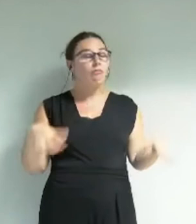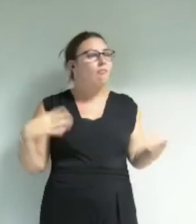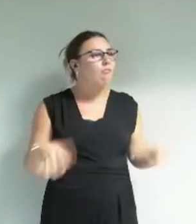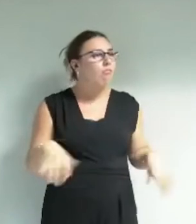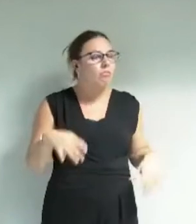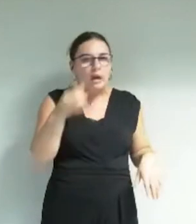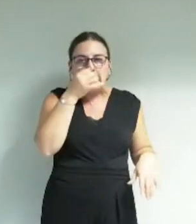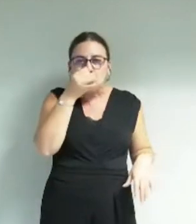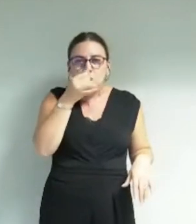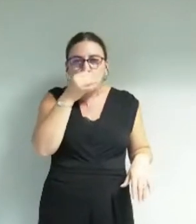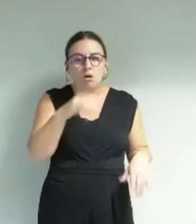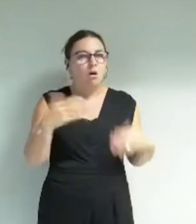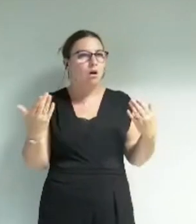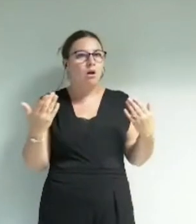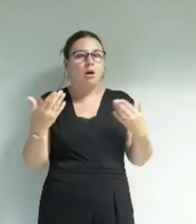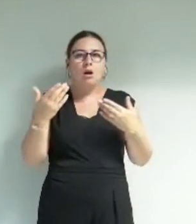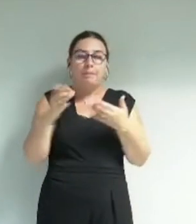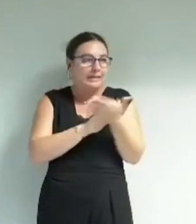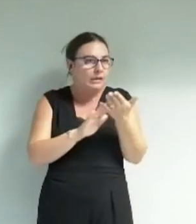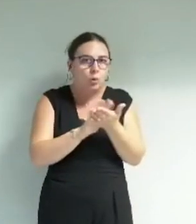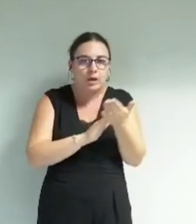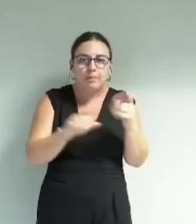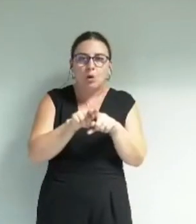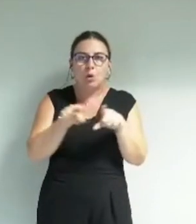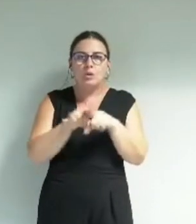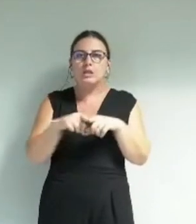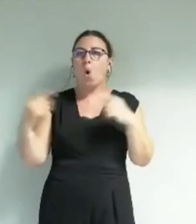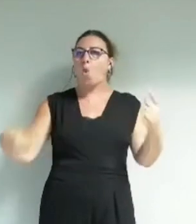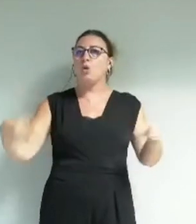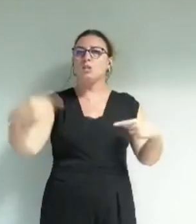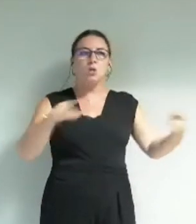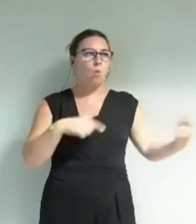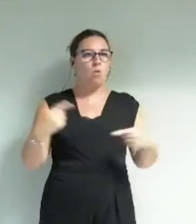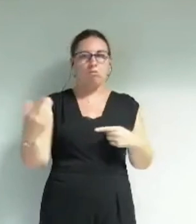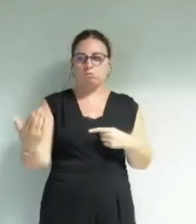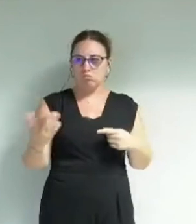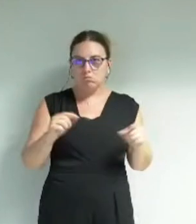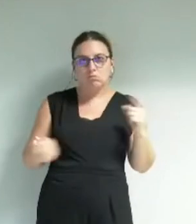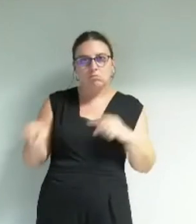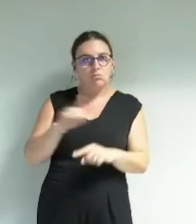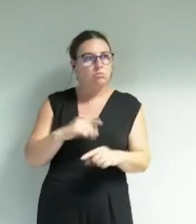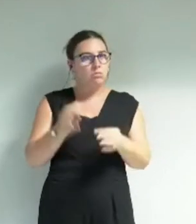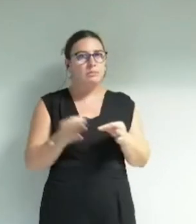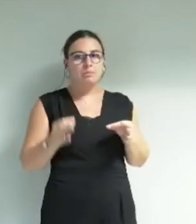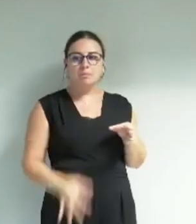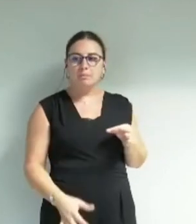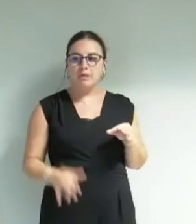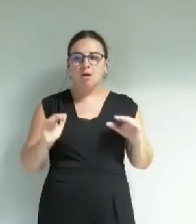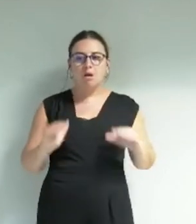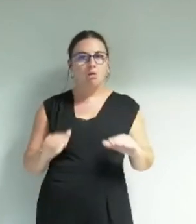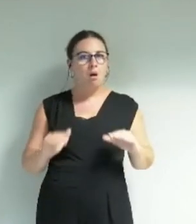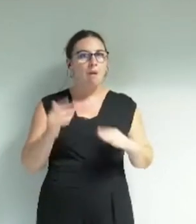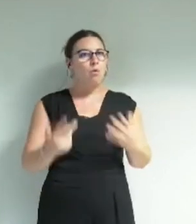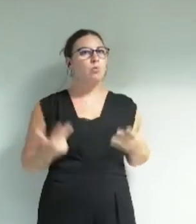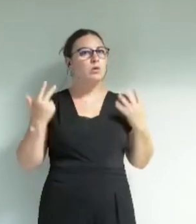ridicule et sur le fond pardonnez-moi mais l'ensemble des oppositions ont quand même dressé un bilan de ce que vous avez fait